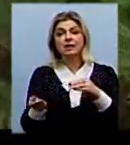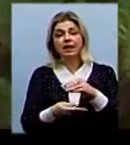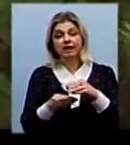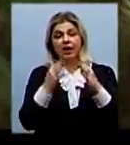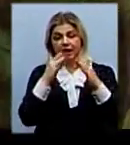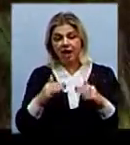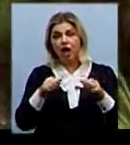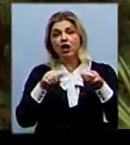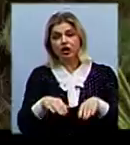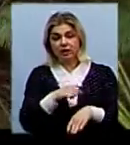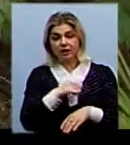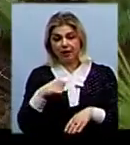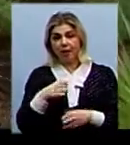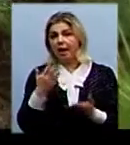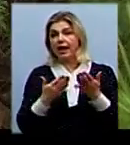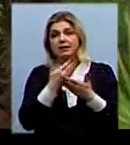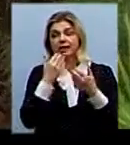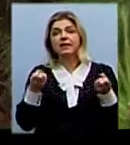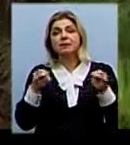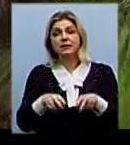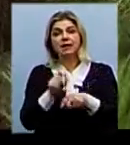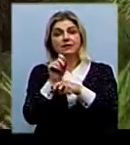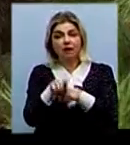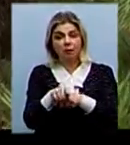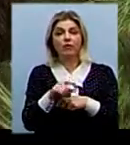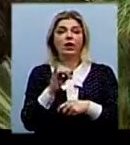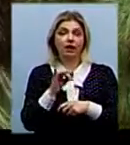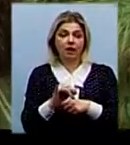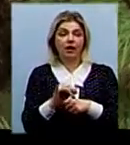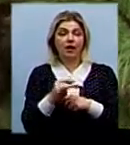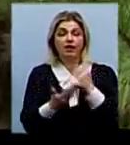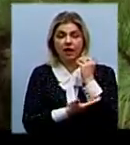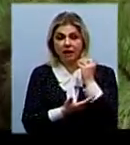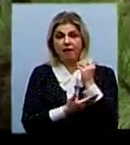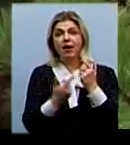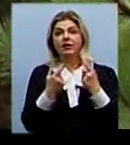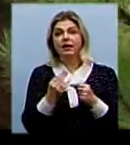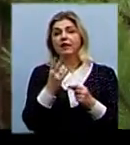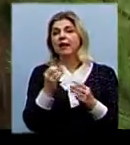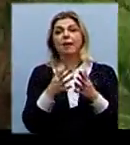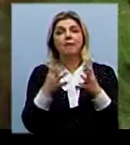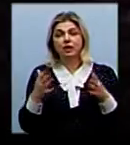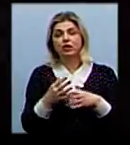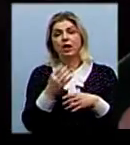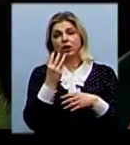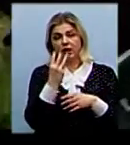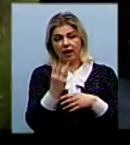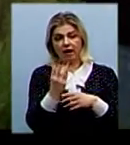вирішують самі. Якщо немає спеціального замовлення, під ніж ідуть дерева, на яких не менше трьох мутовок.